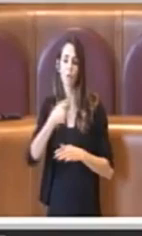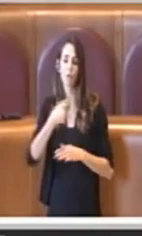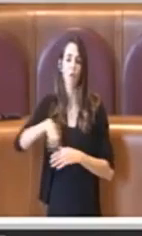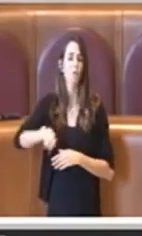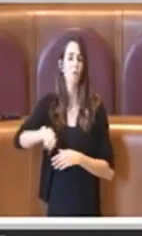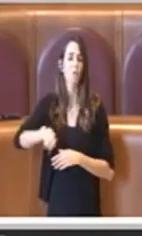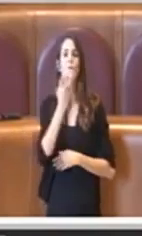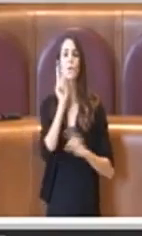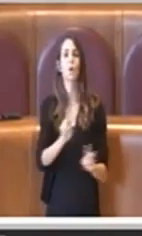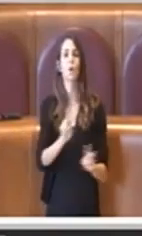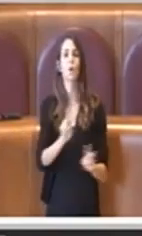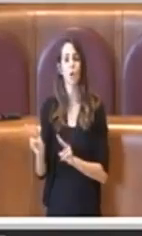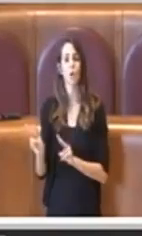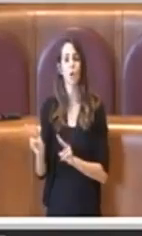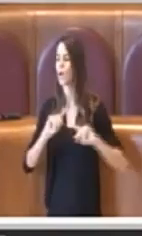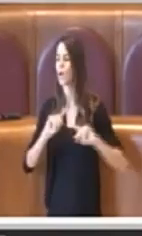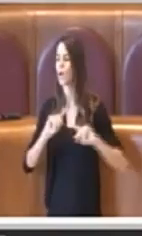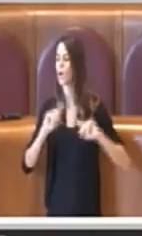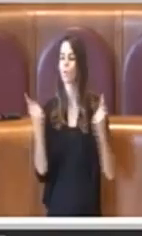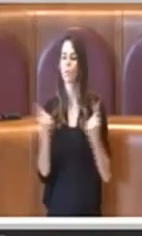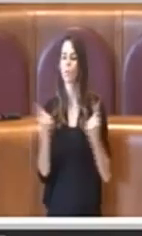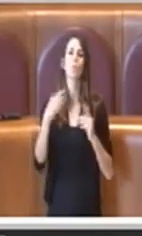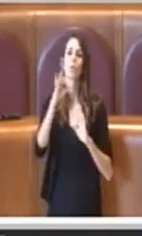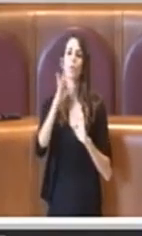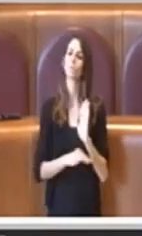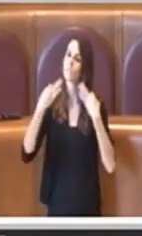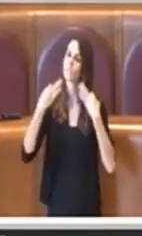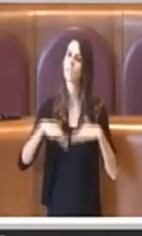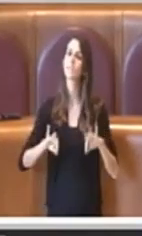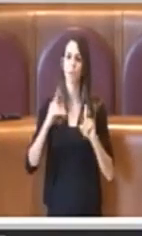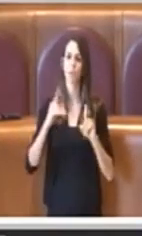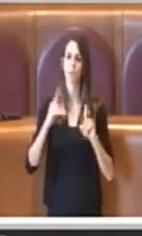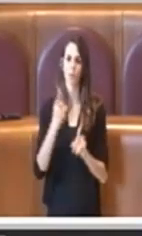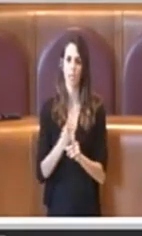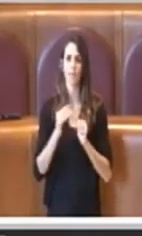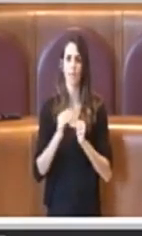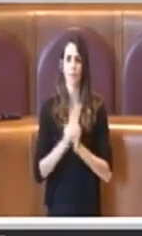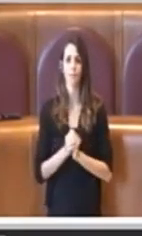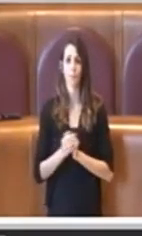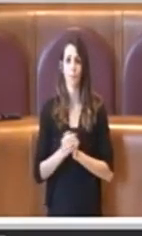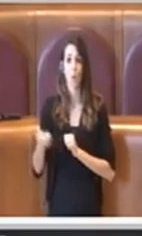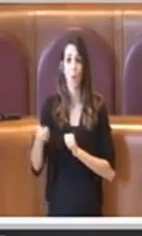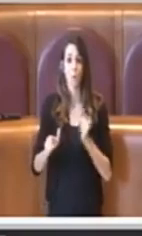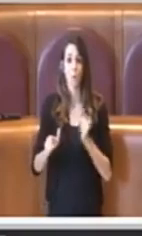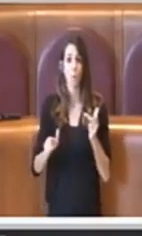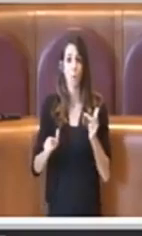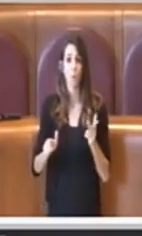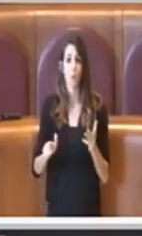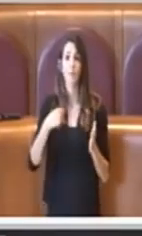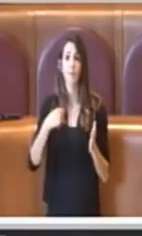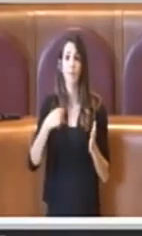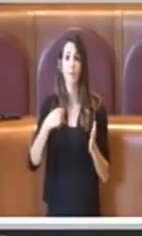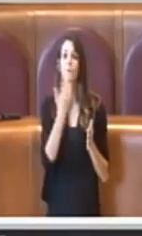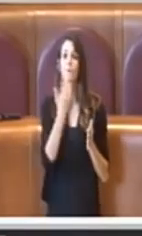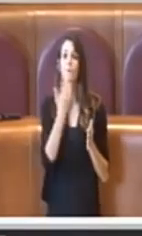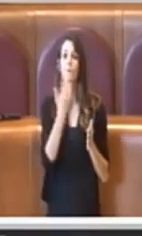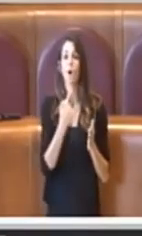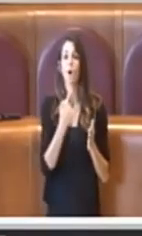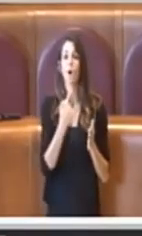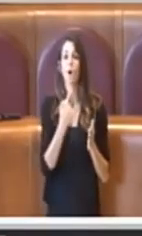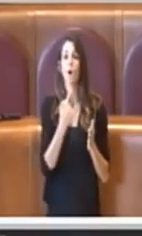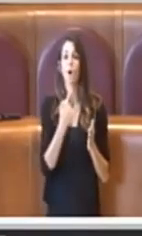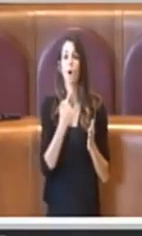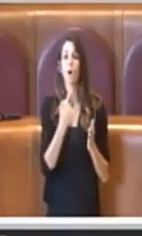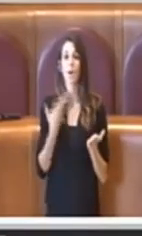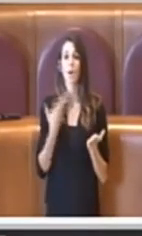rispettato il tutto. Per tutti questi motivi vorrei consegnare il voto favorevole a